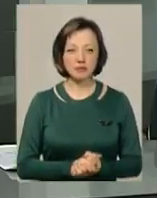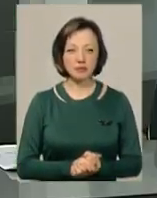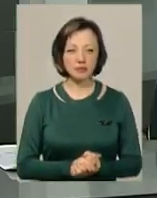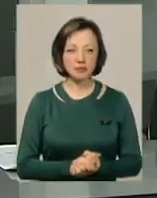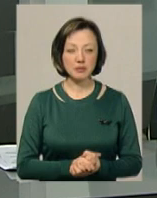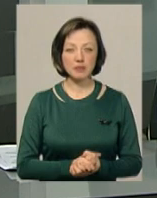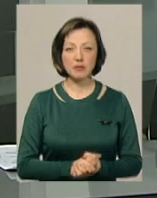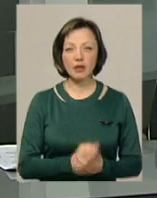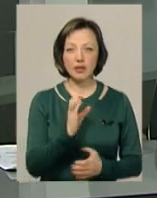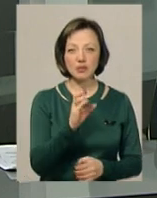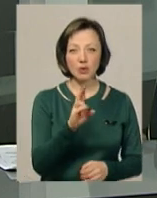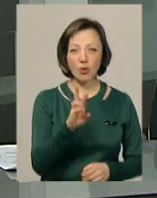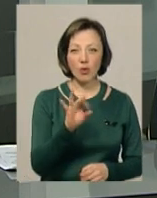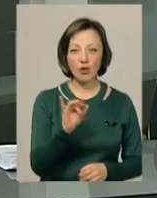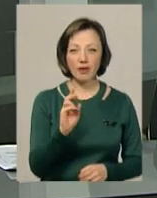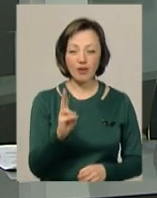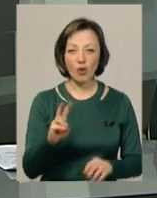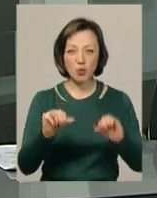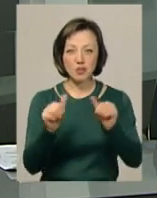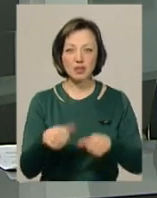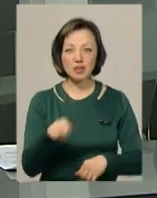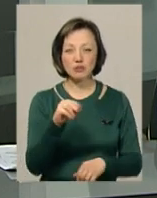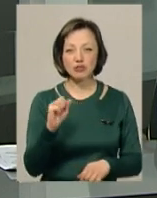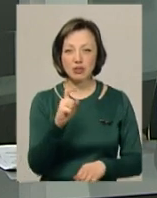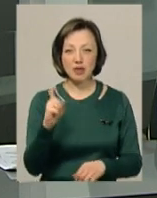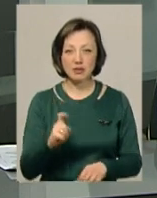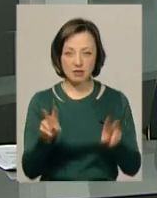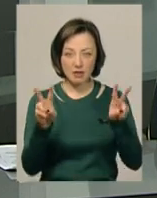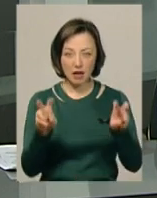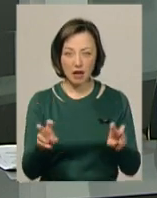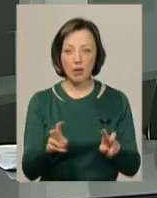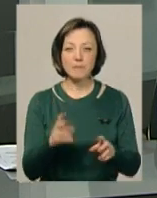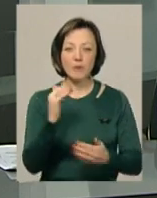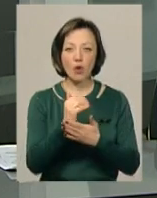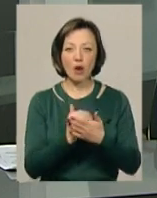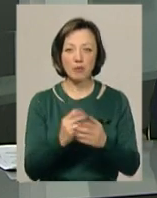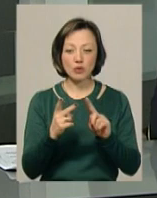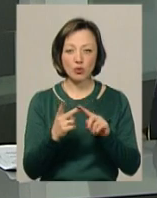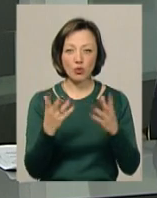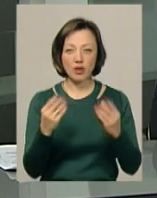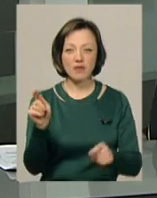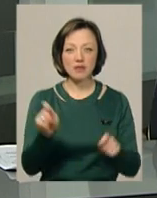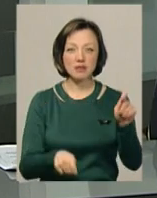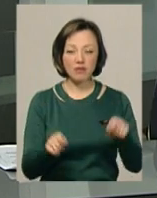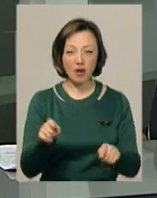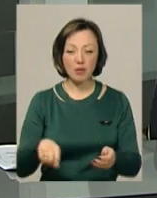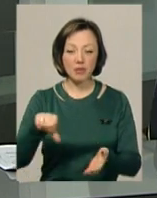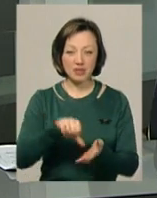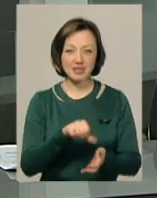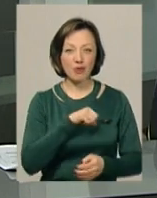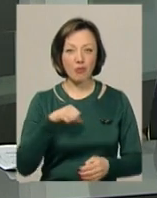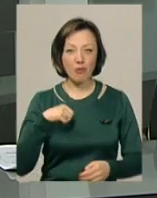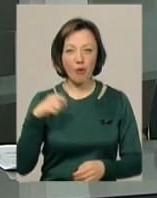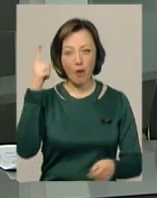«Скорик у стилі джаз» – так називалася концертна програма другого дня Хмельницького камерфесту, особливістю якої стала присутність самого